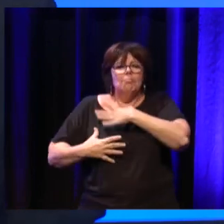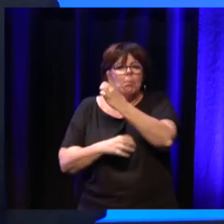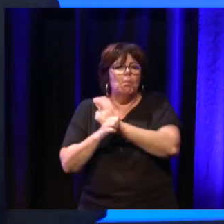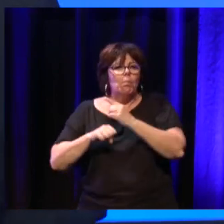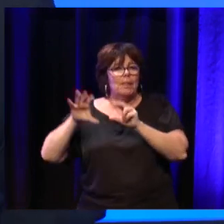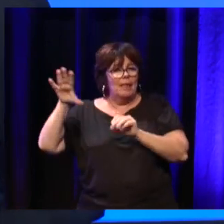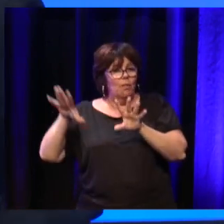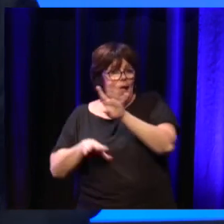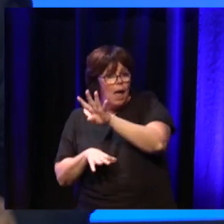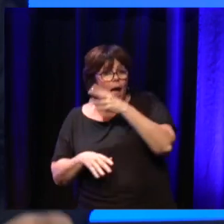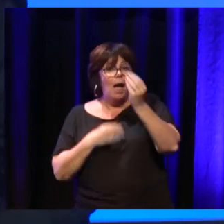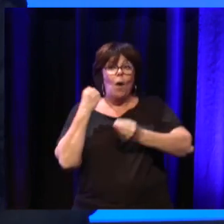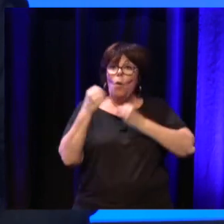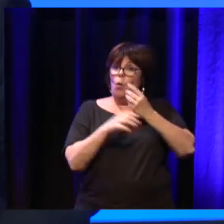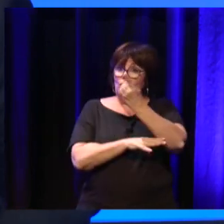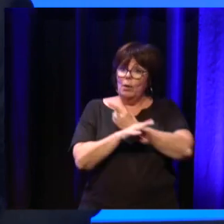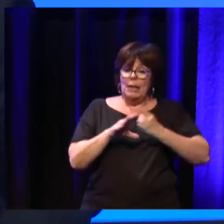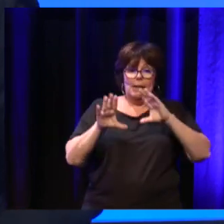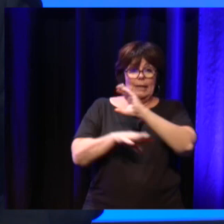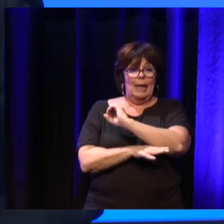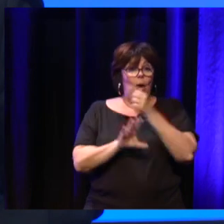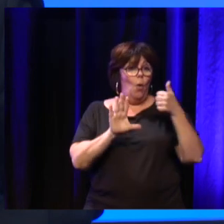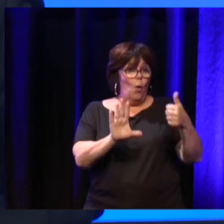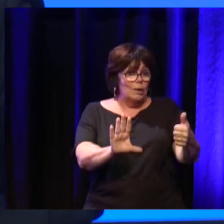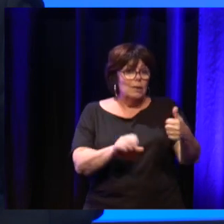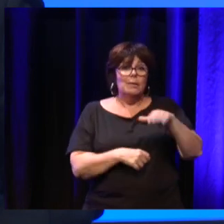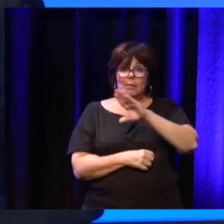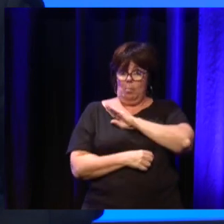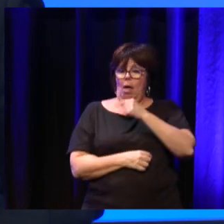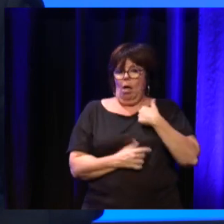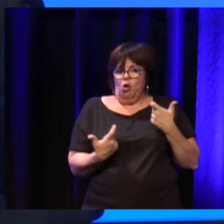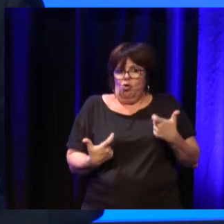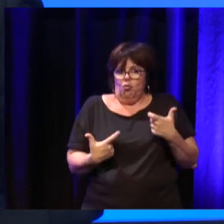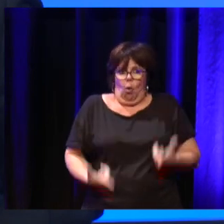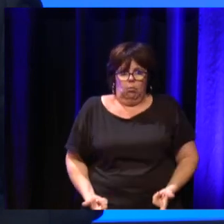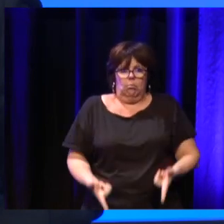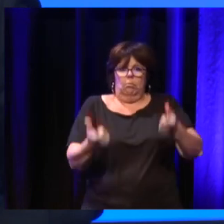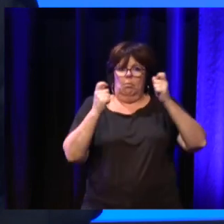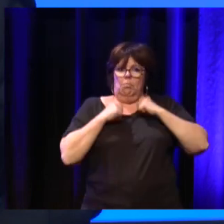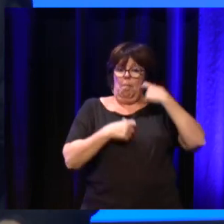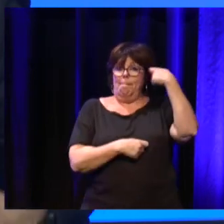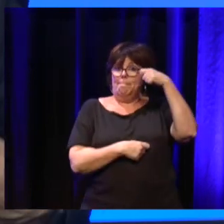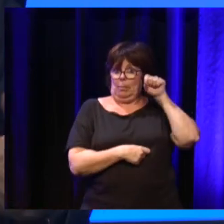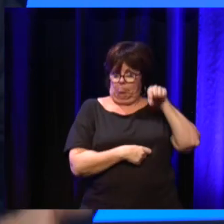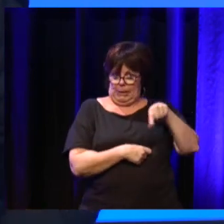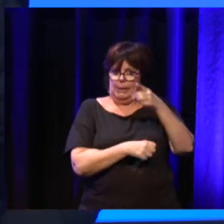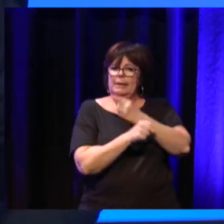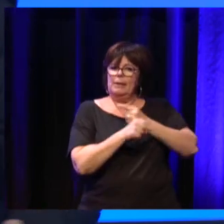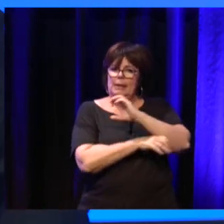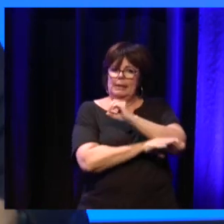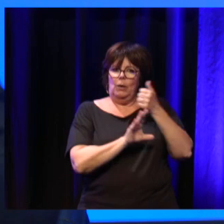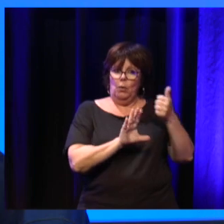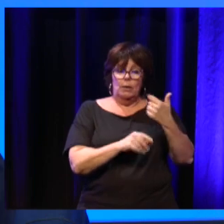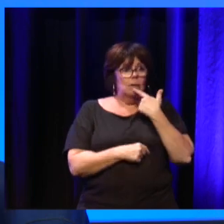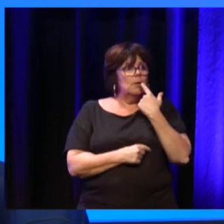des Alpes-Maritimes également, puisque j'ai la chance d'avoir pris la présidence de cette association. On a un grand nombre d'acteurs